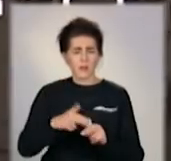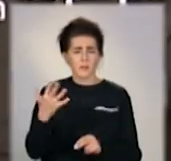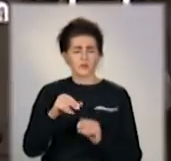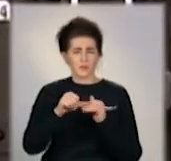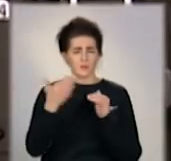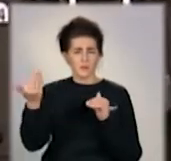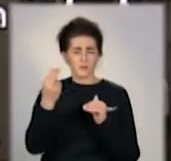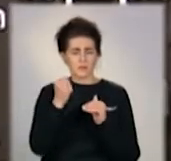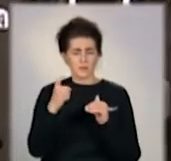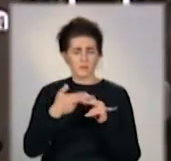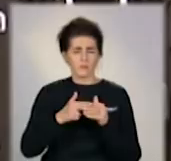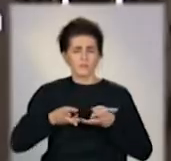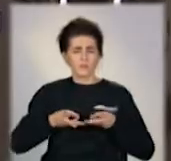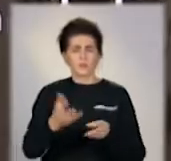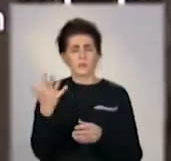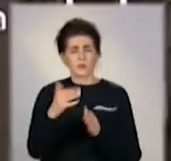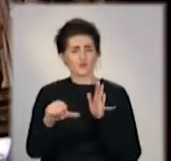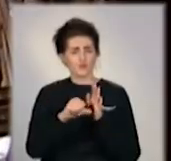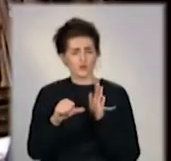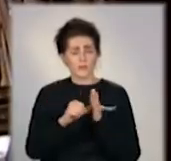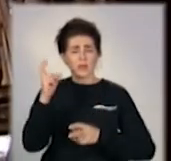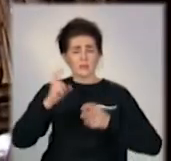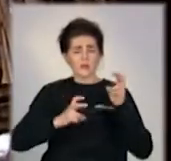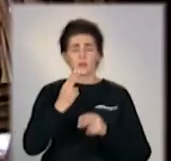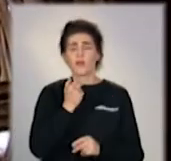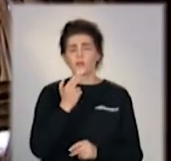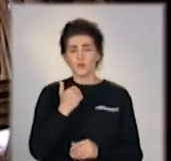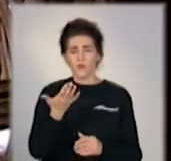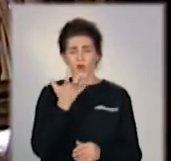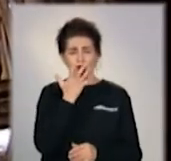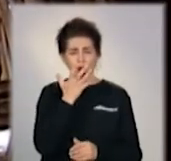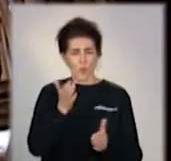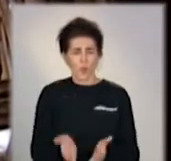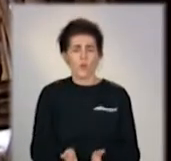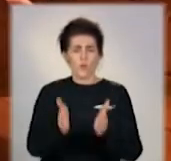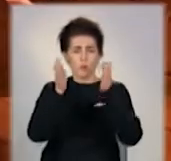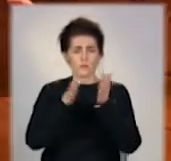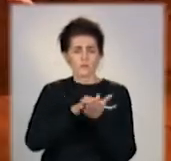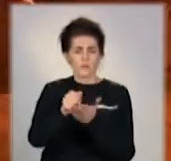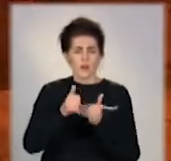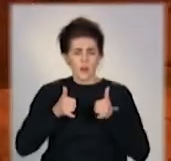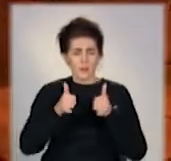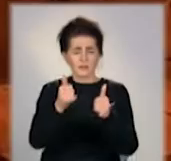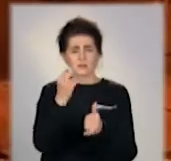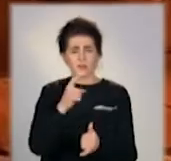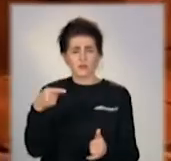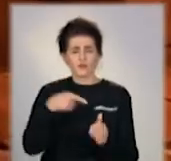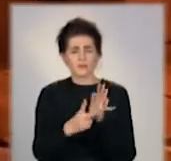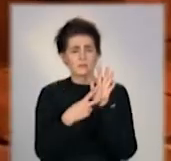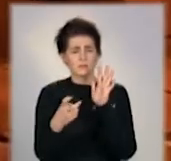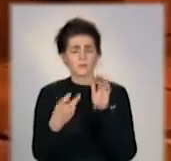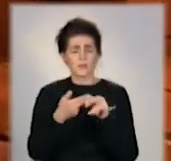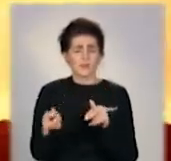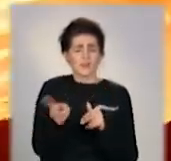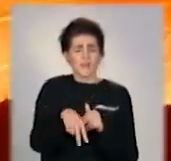домені печі номер 5 і 6. А на комбінаті ім. Ілліча – нагрівальні колодязі листопрокатного цеху 1700. Тож обидва